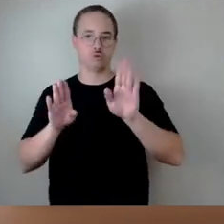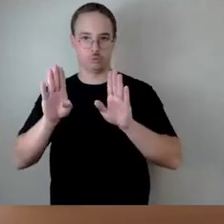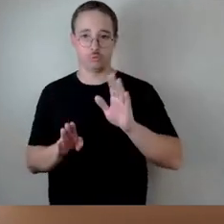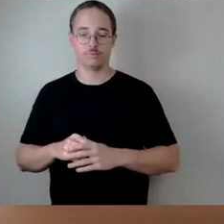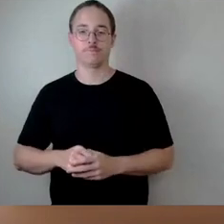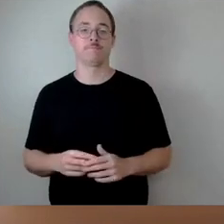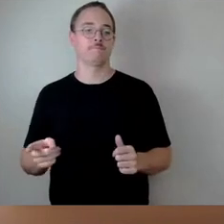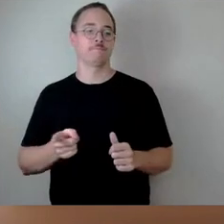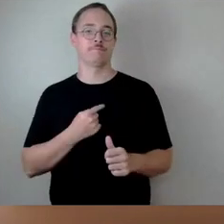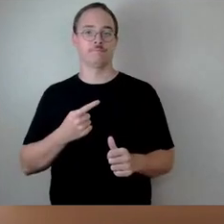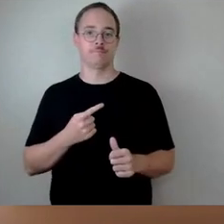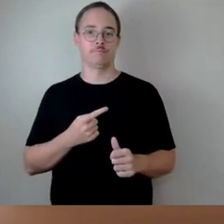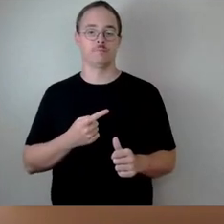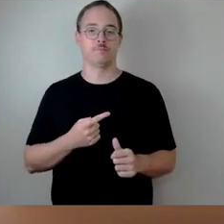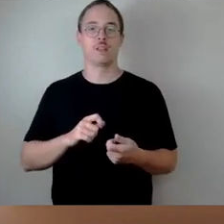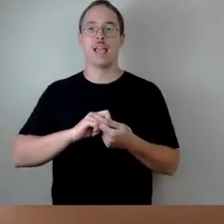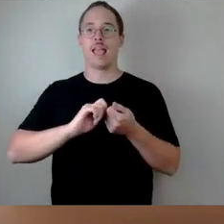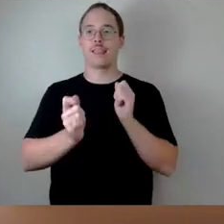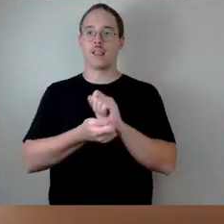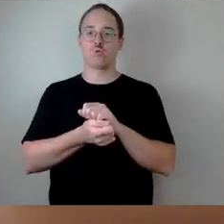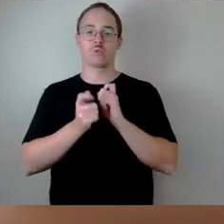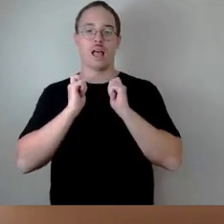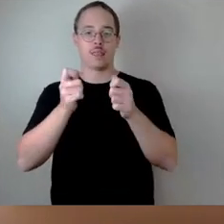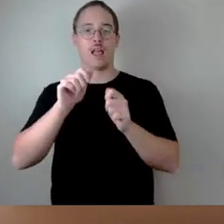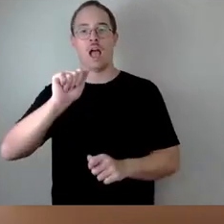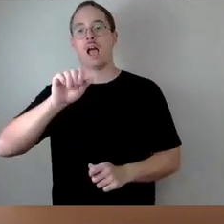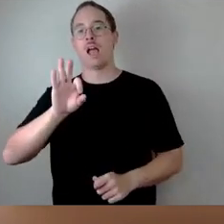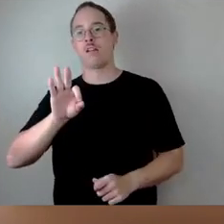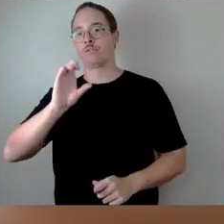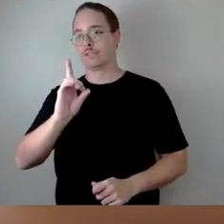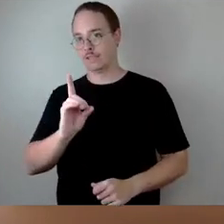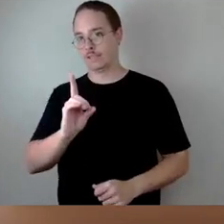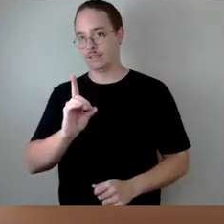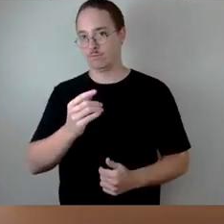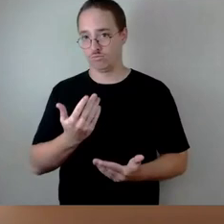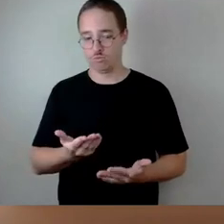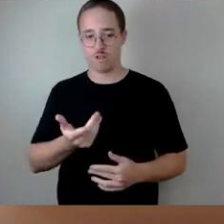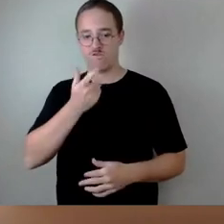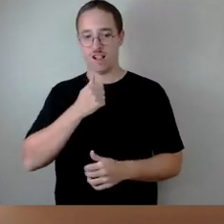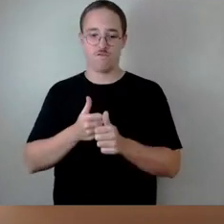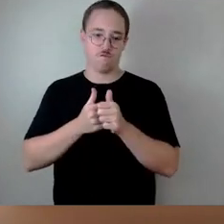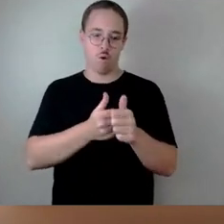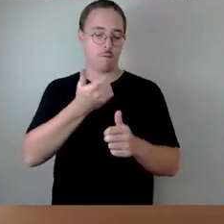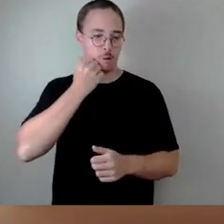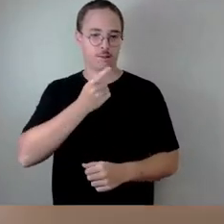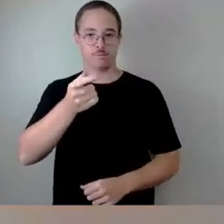den Änderungsantrag AfD. Wer dem folgen möchte, den bitte ich jetzt um Stimmzeichen.